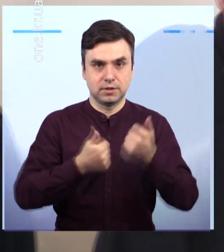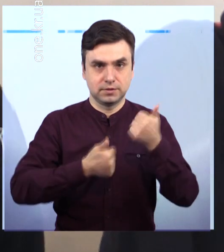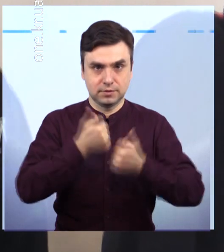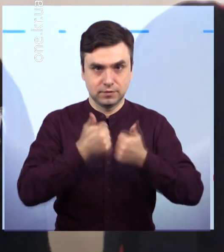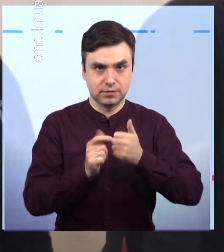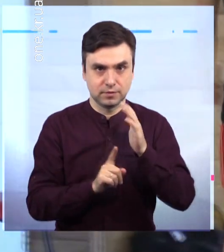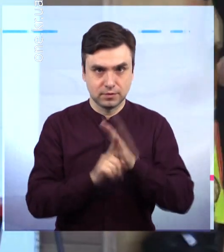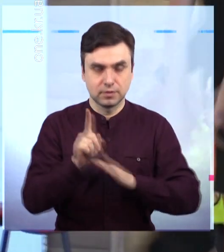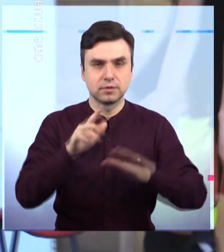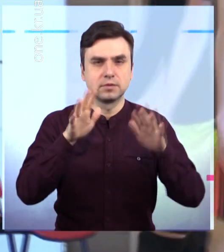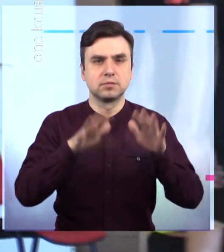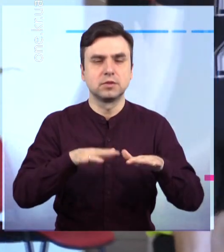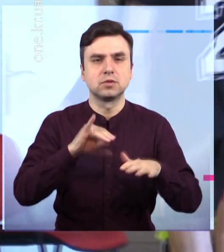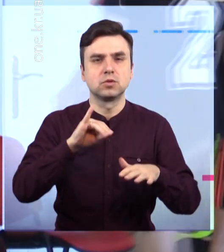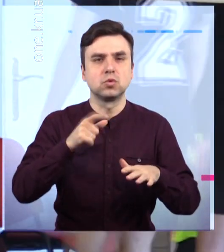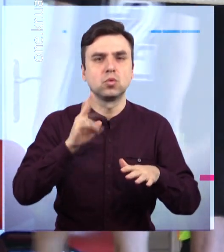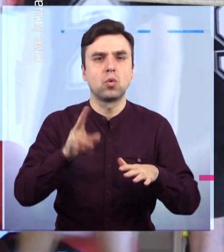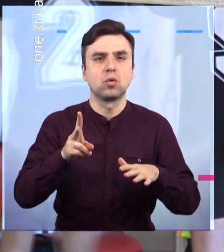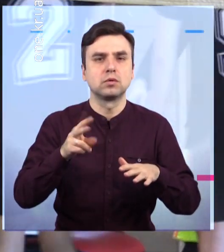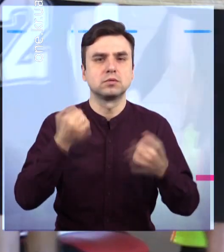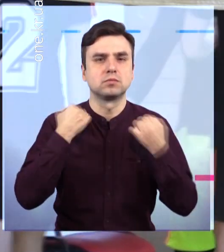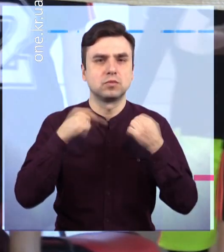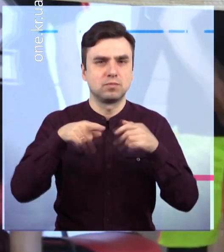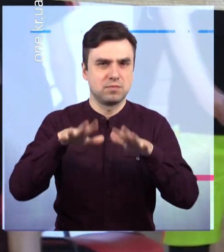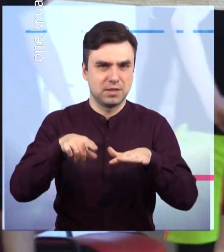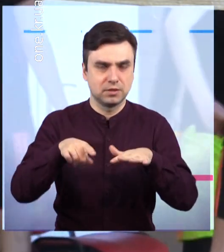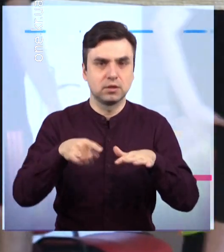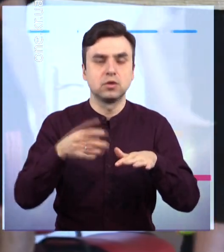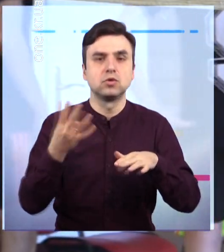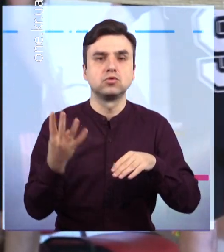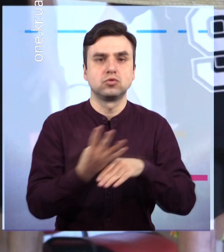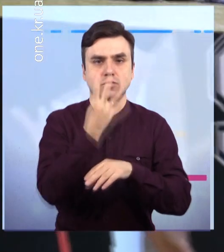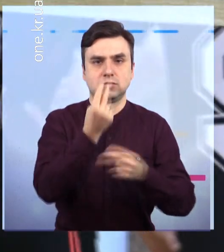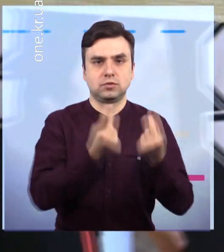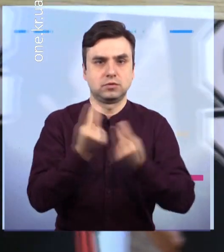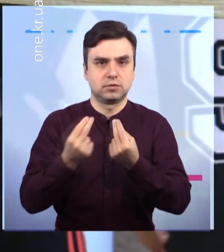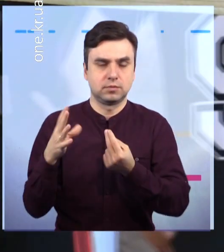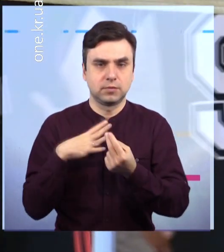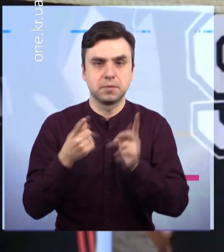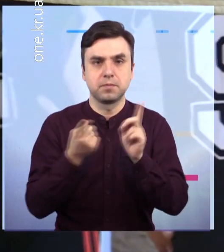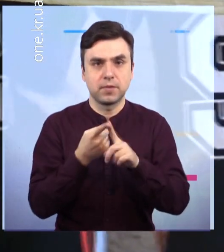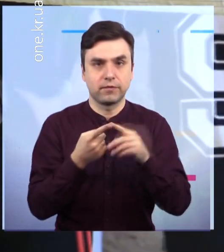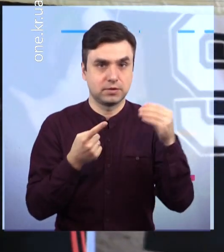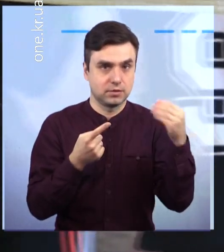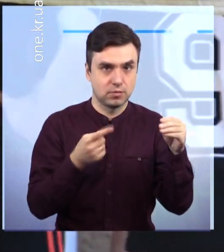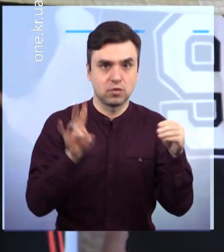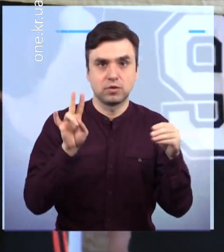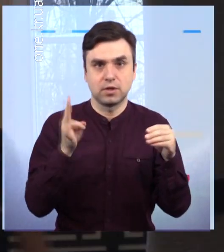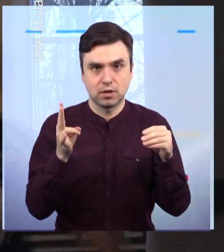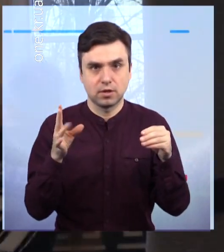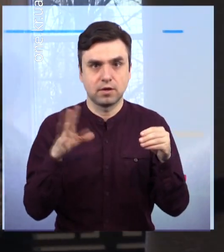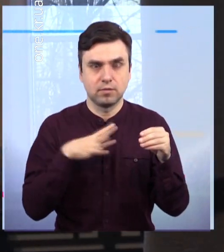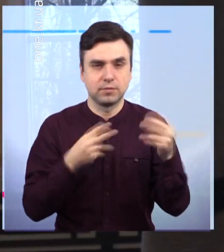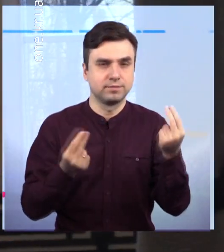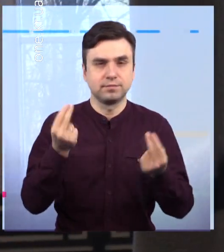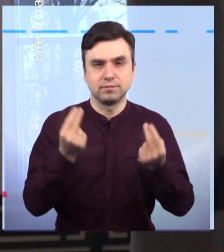чемпіонату у залі фізично-оздоровчого комплексу Південного ГЗК пройшло 4 гри. Перша між волейболістами із Запоріжжя та